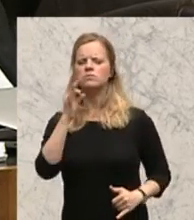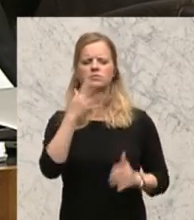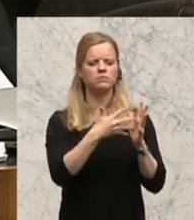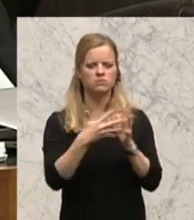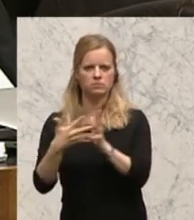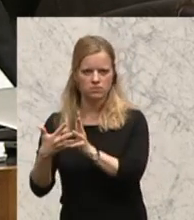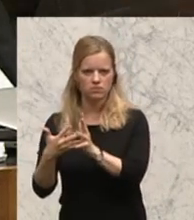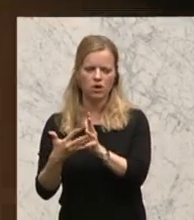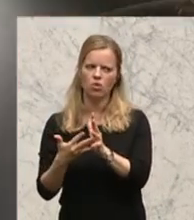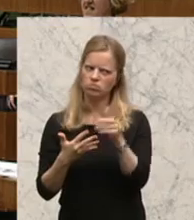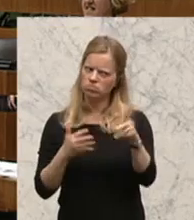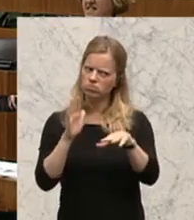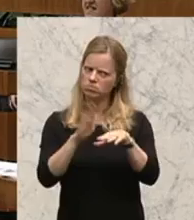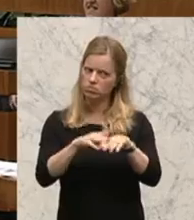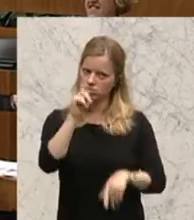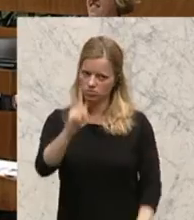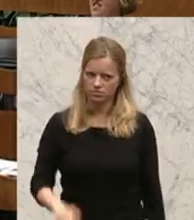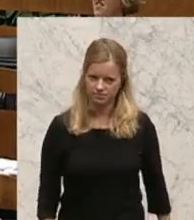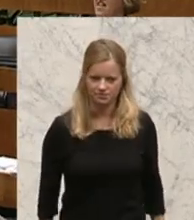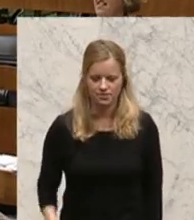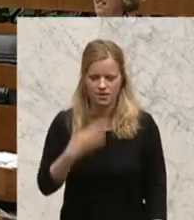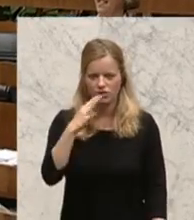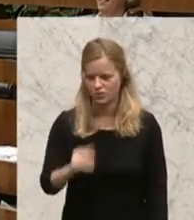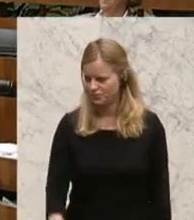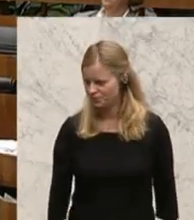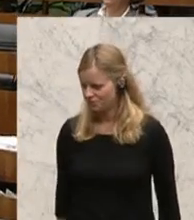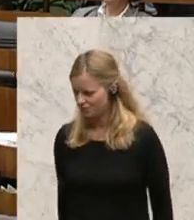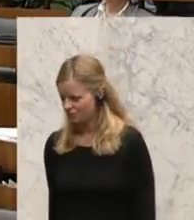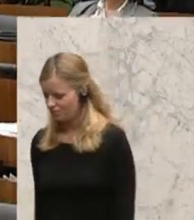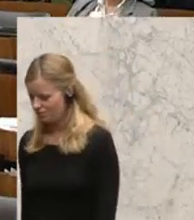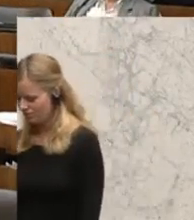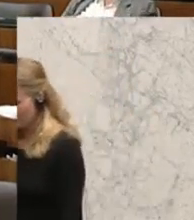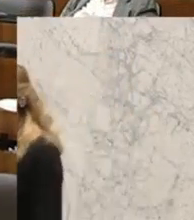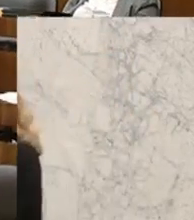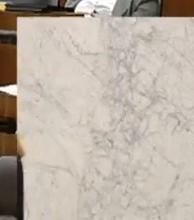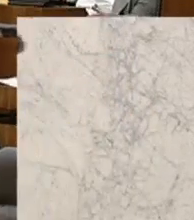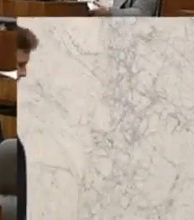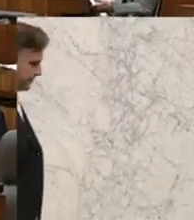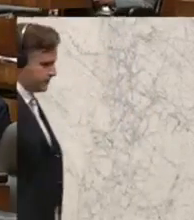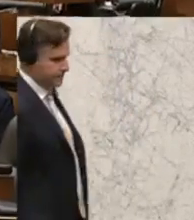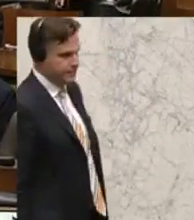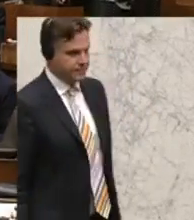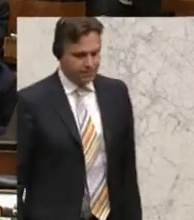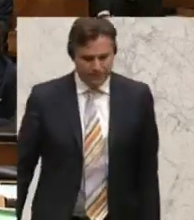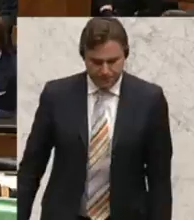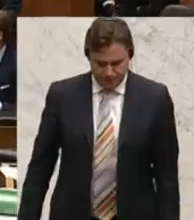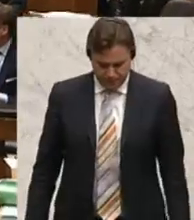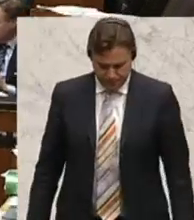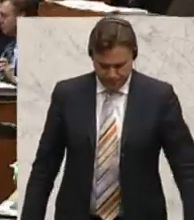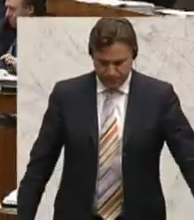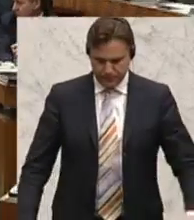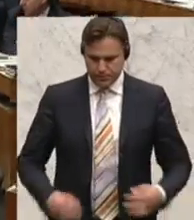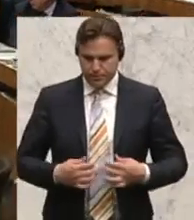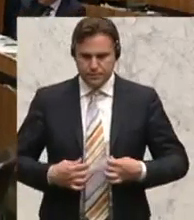draufklopfen. Dankeschön. Ein ungewöhnlich langer Debattenbeitrag des Neo-Chefs. Gleich zu